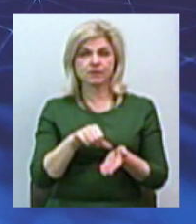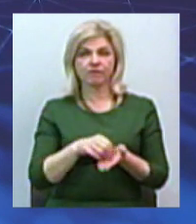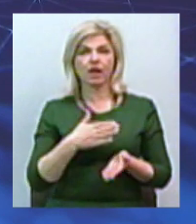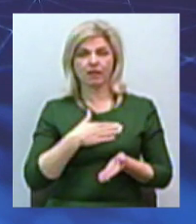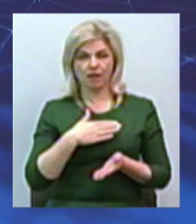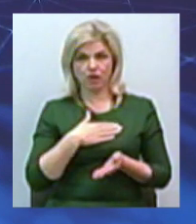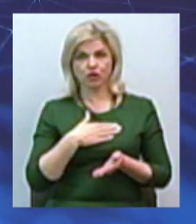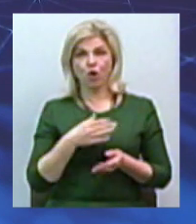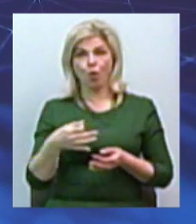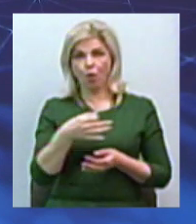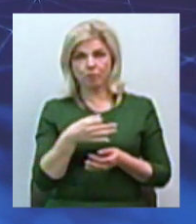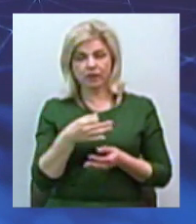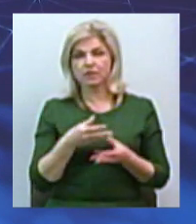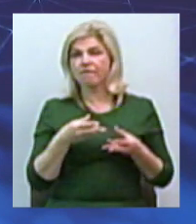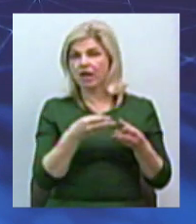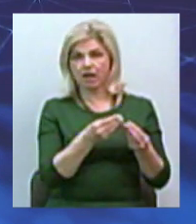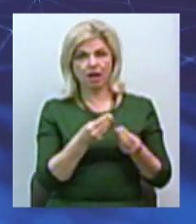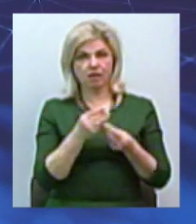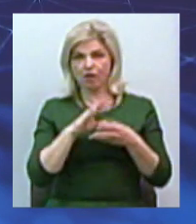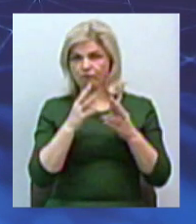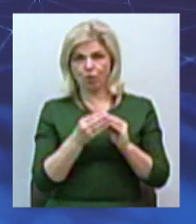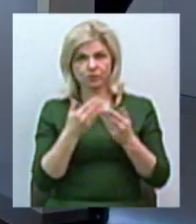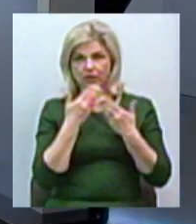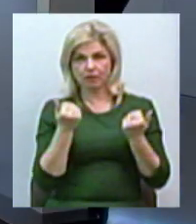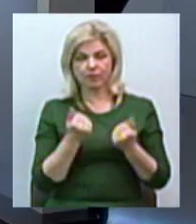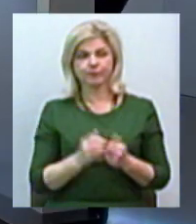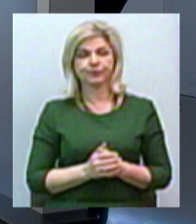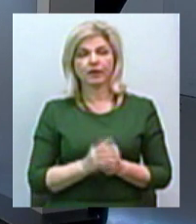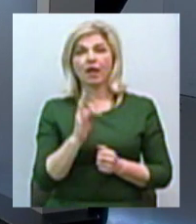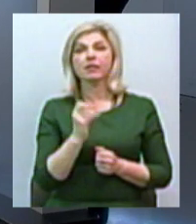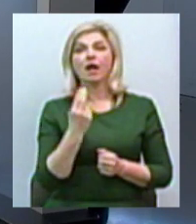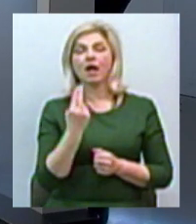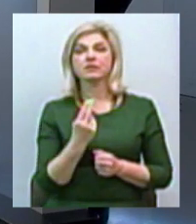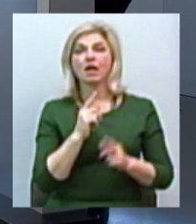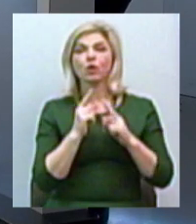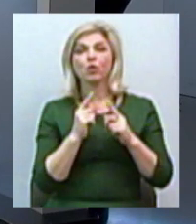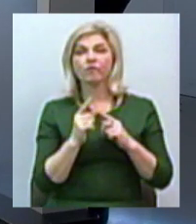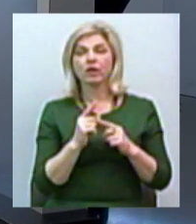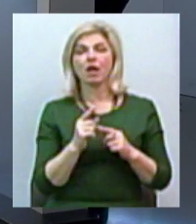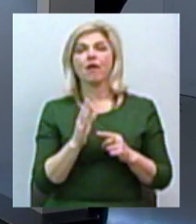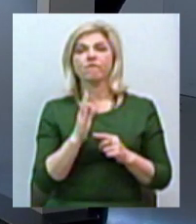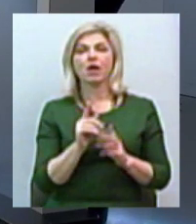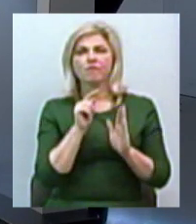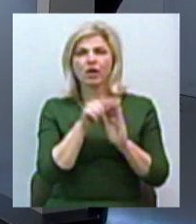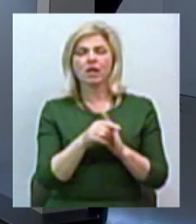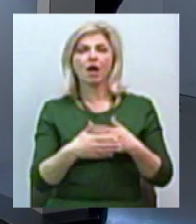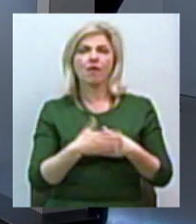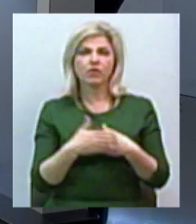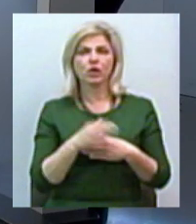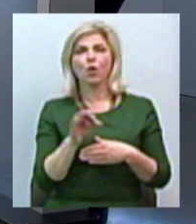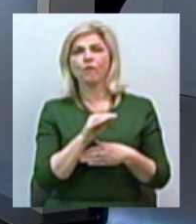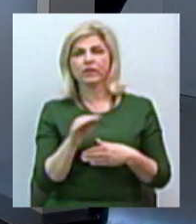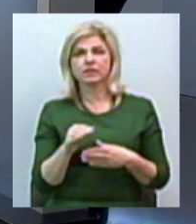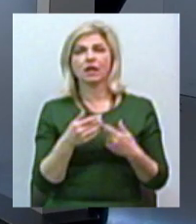важлі впливу на це немає взагалі? Нацрада важлі впливу офіційних, карних, чи яких то не